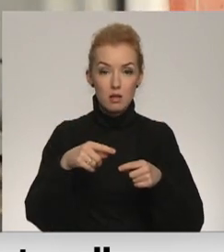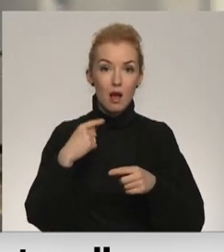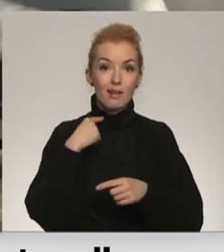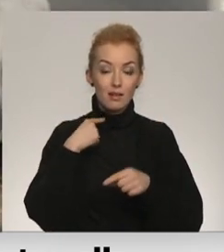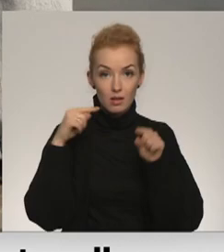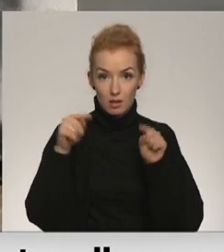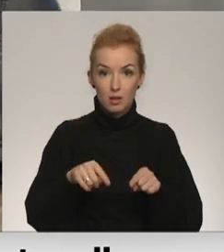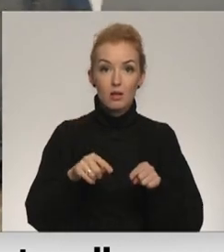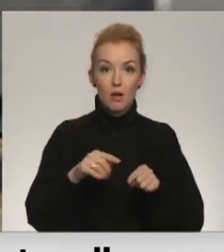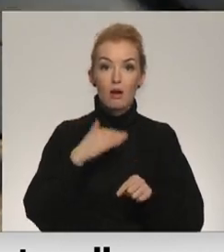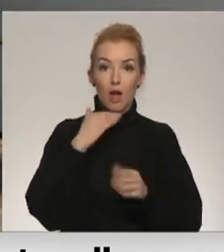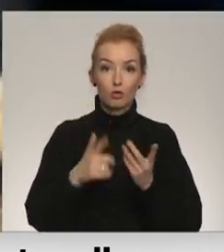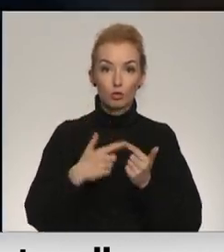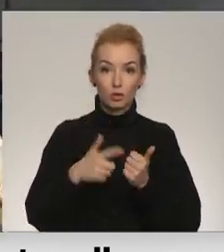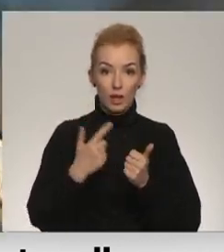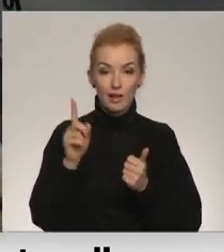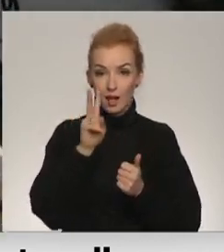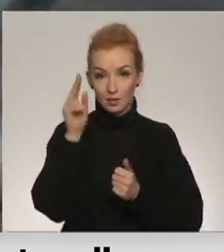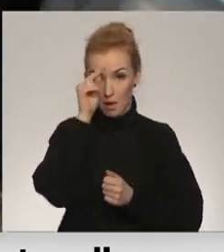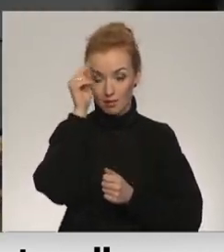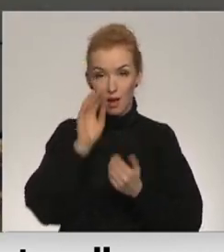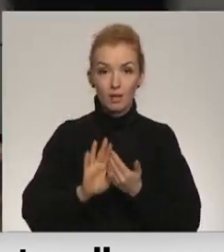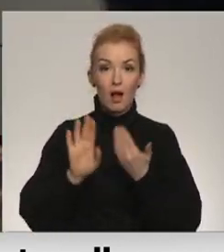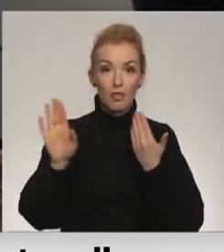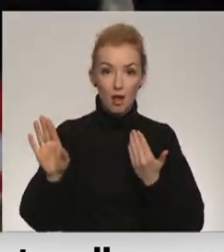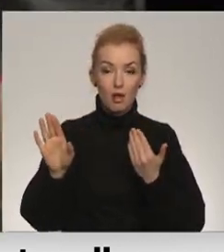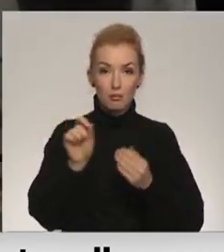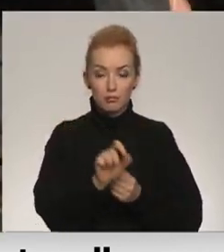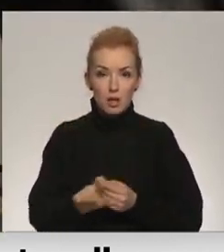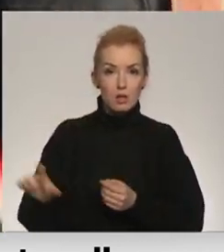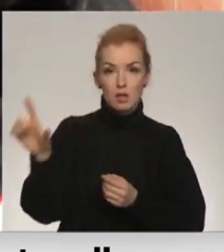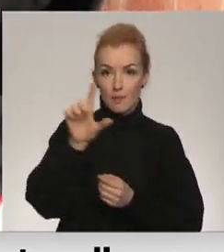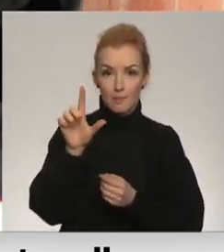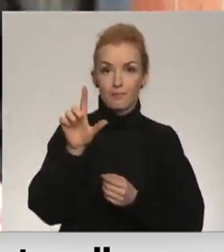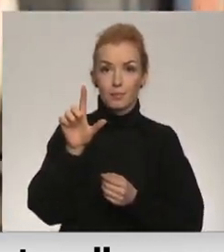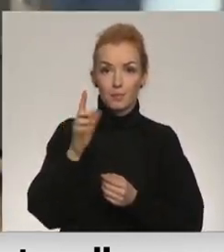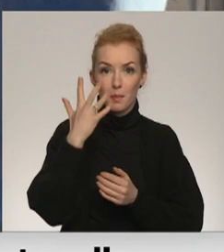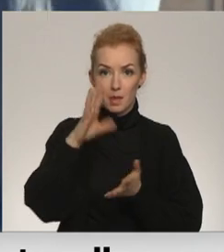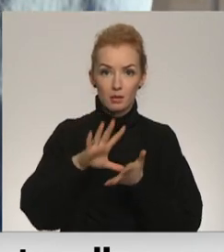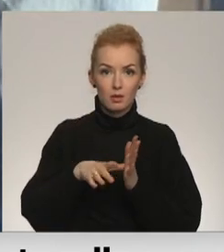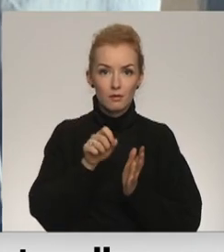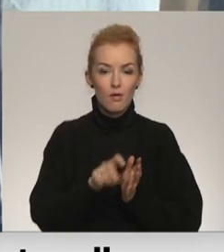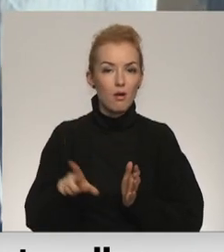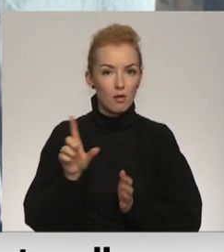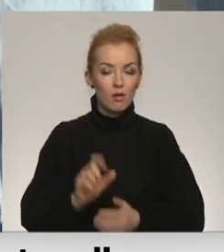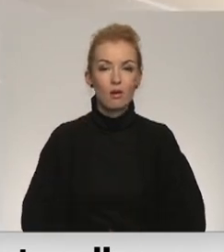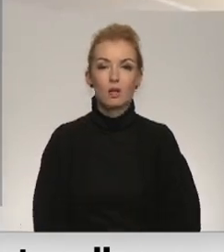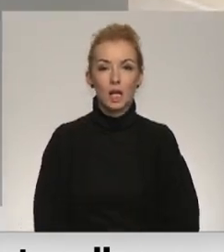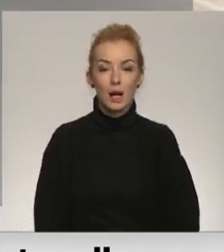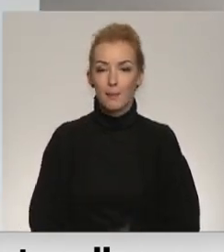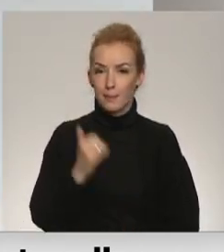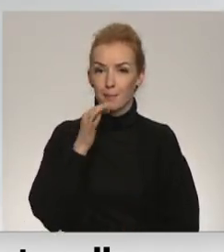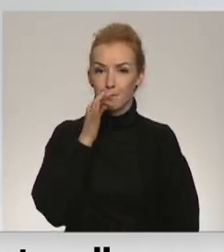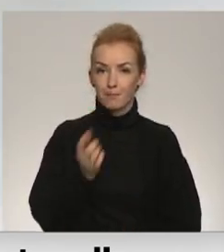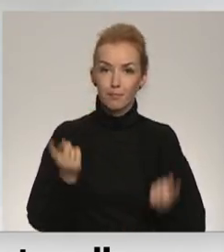pilsētā, klašu skaits, kas mācās attālināti, pieaudzis vairāk nekā piecas reizes. Šobrīd